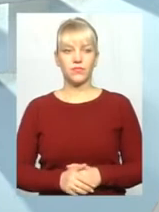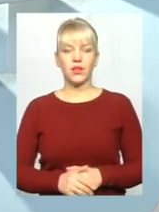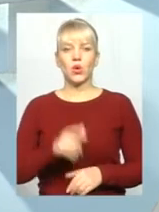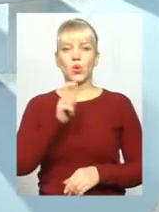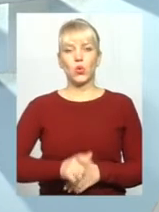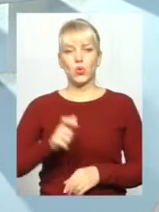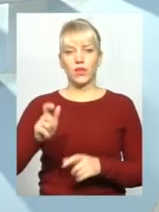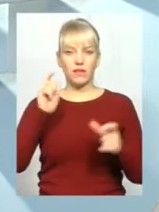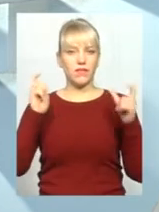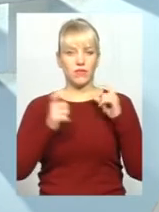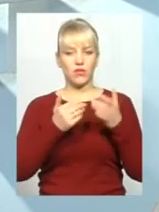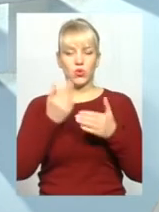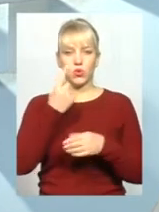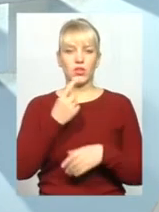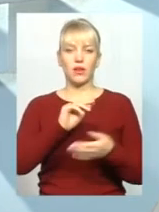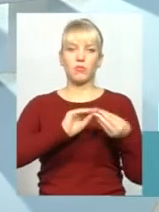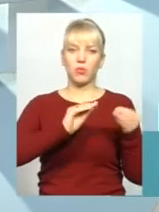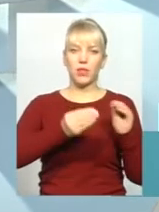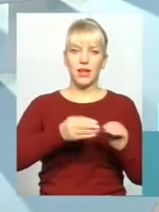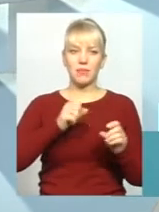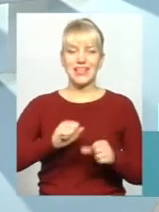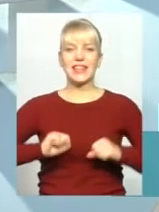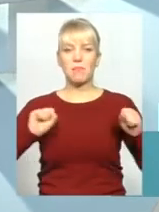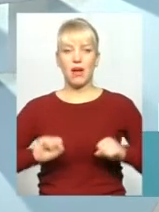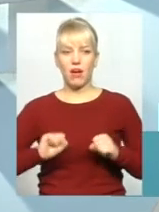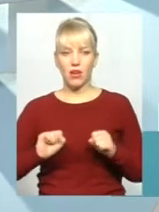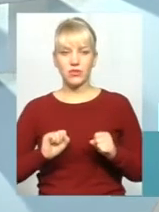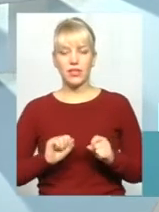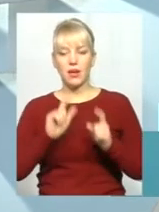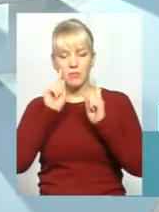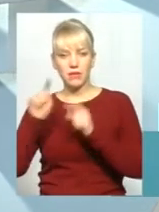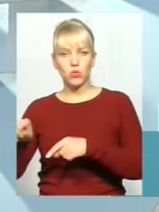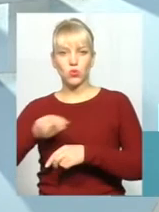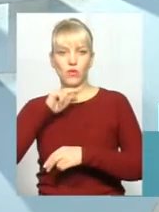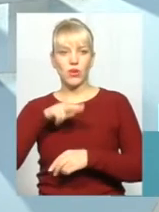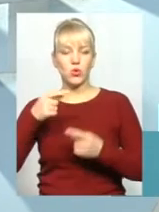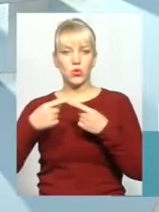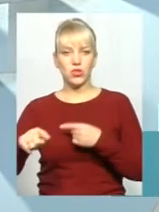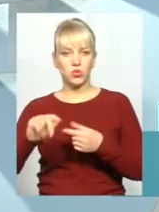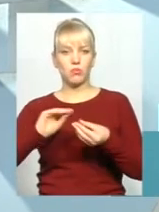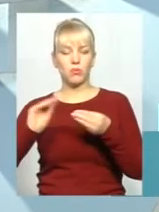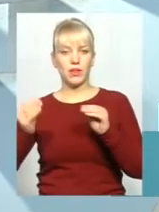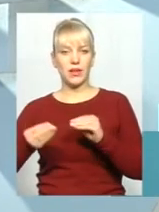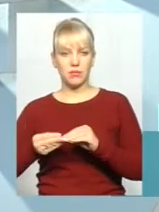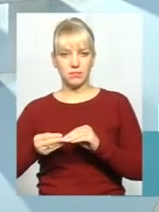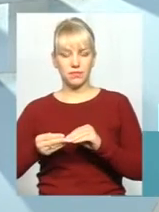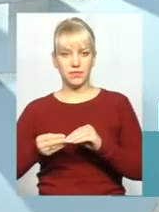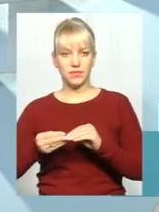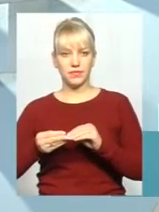Людей відвертають від однієї проблеми і намагаються привернути увагу до іншої проблеми, як такої.